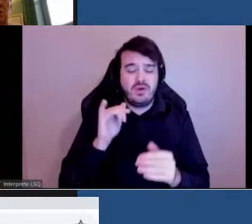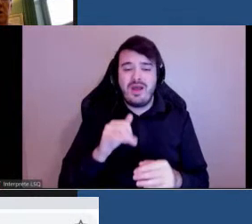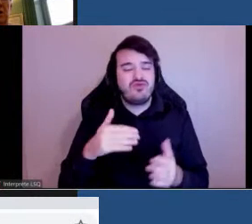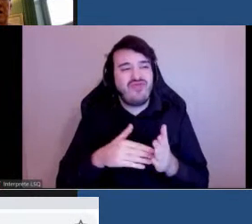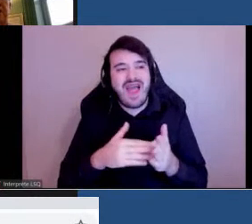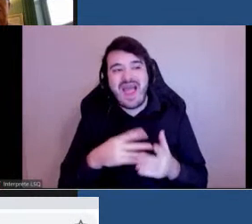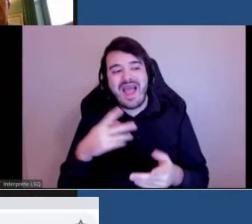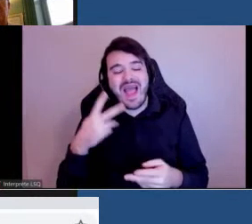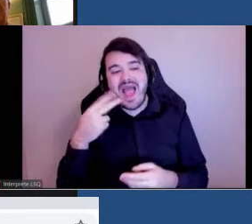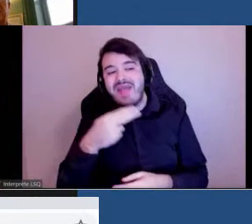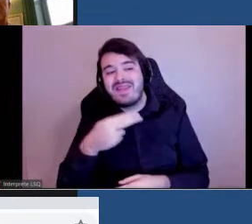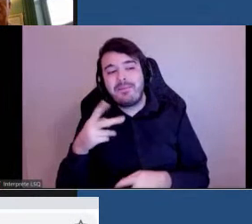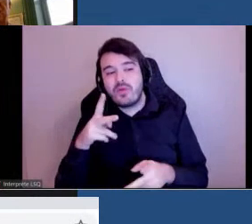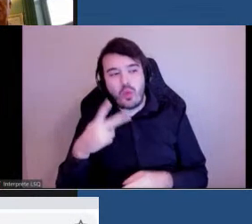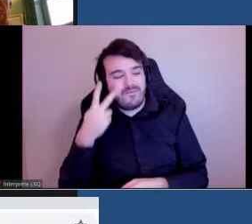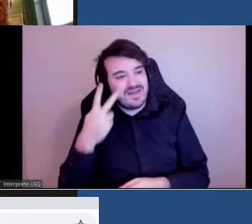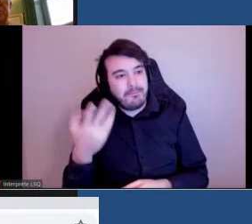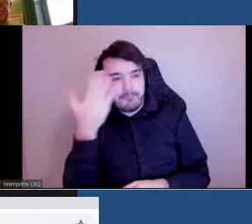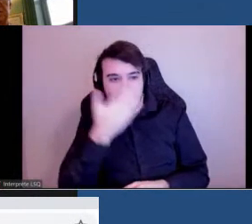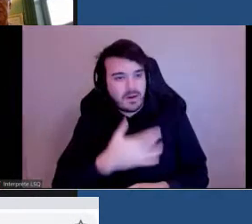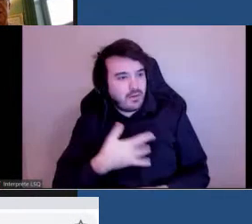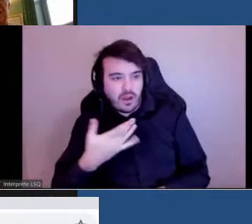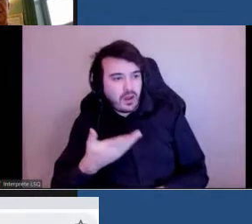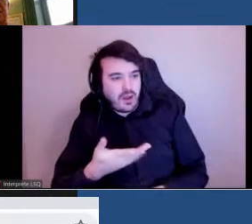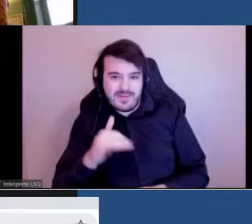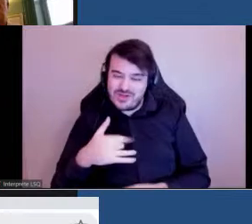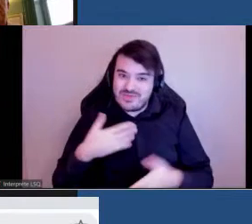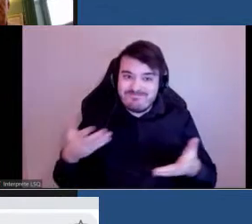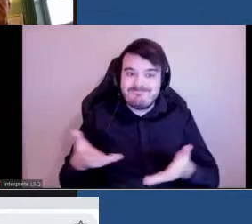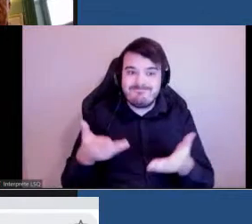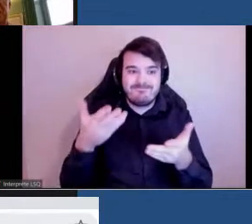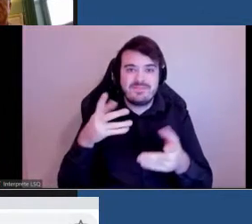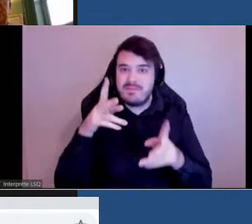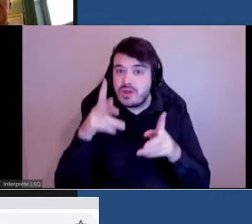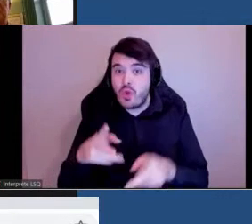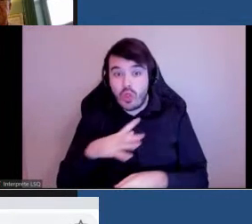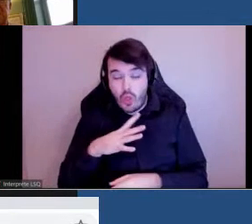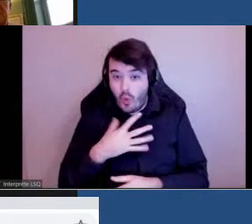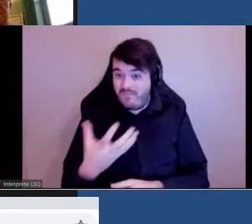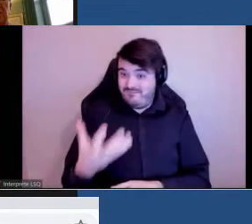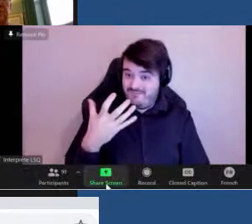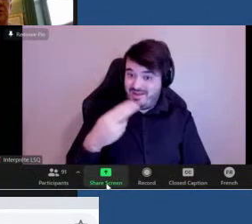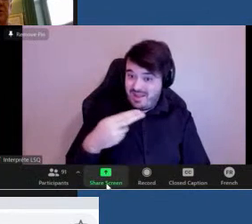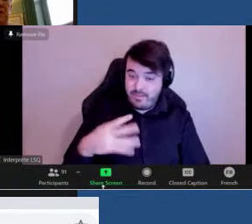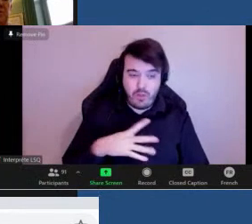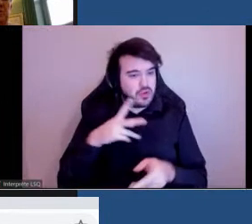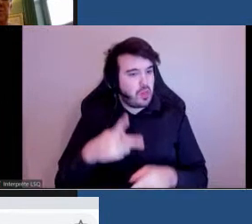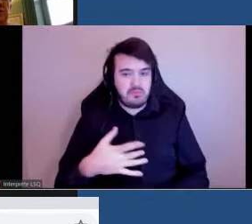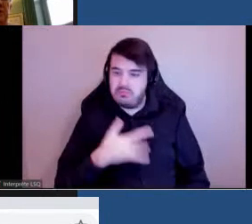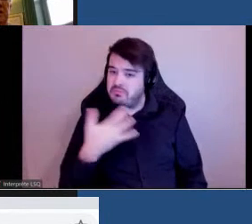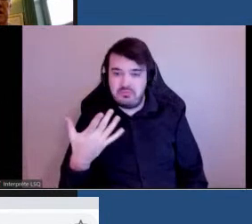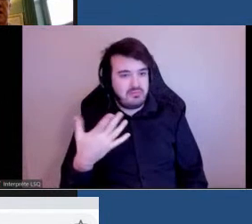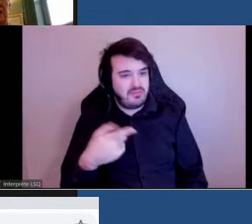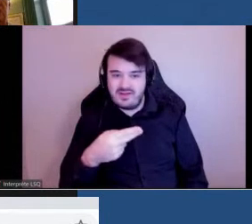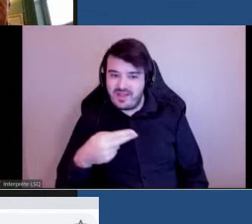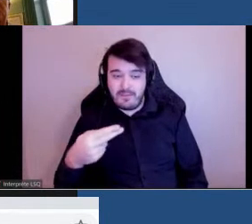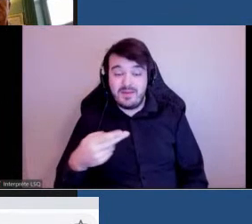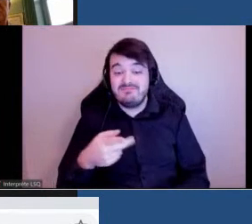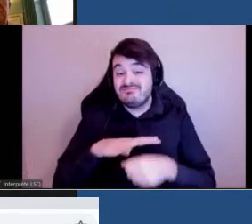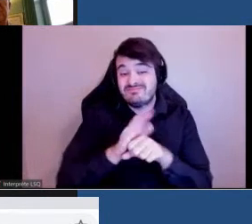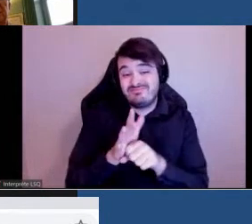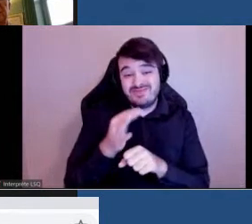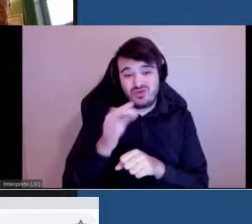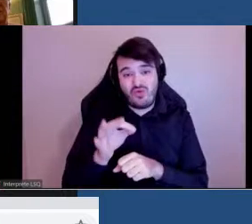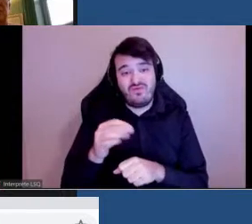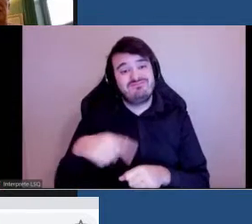ça nous encourage à rechercher les expériences des personnes qui ont des handicaps visibles et invisibles. La COVID-19 a été particulièrement difficile pour notre